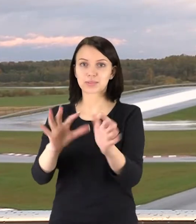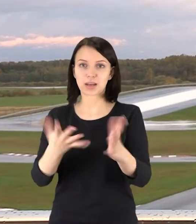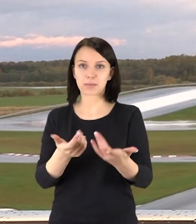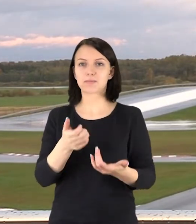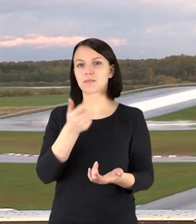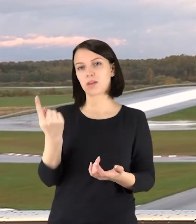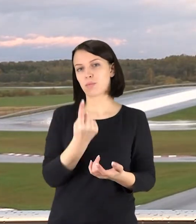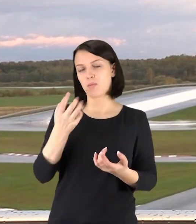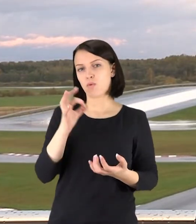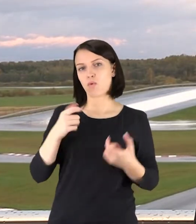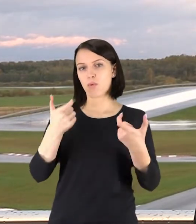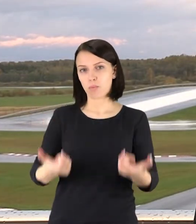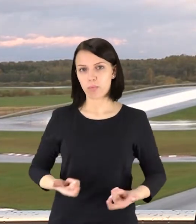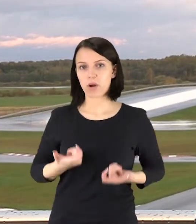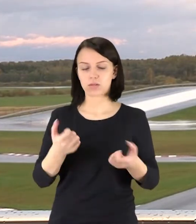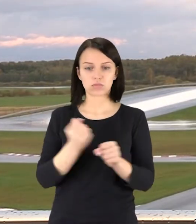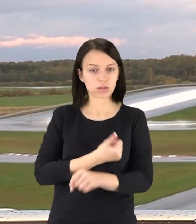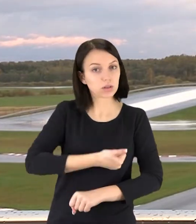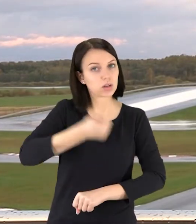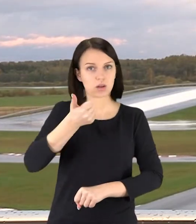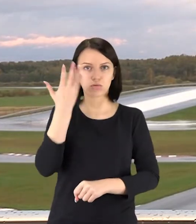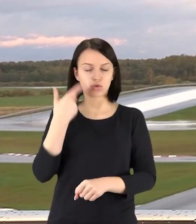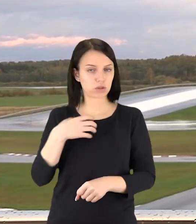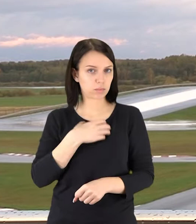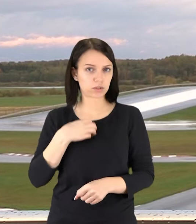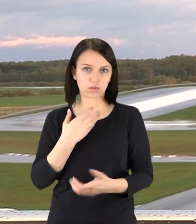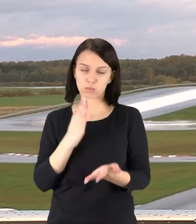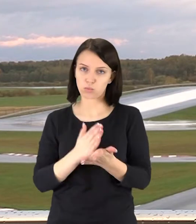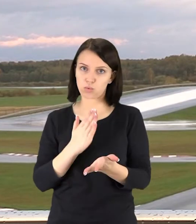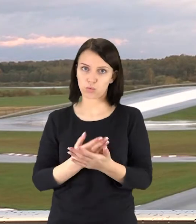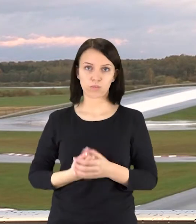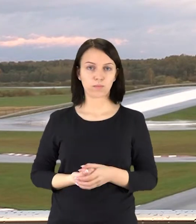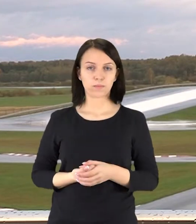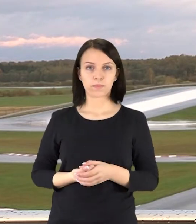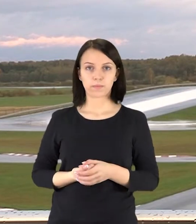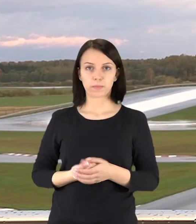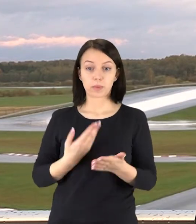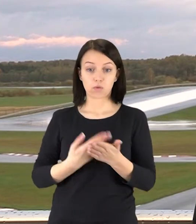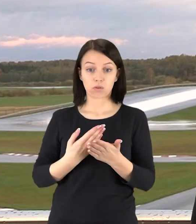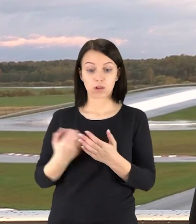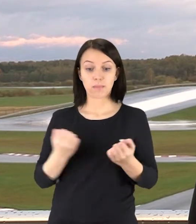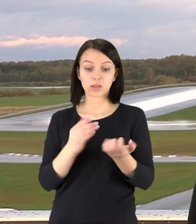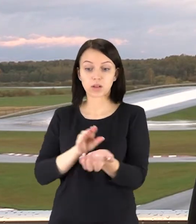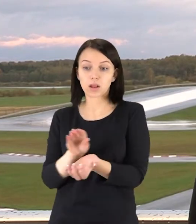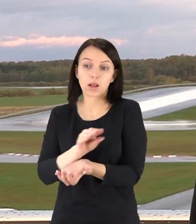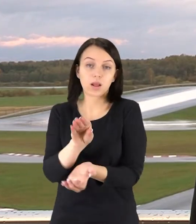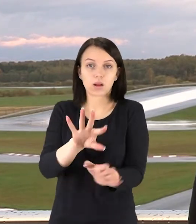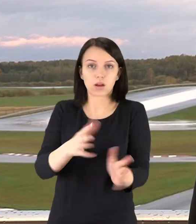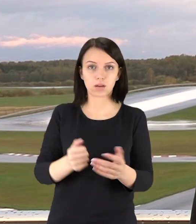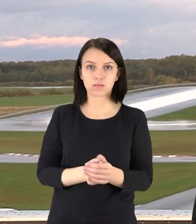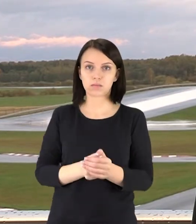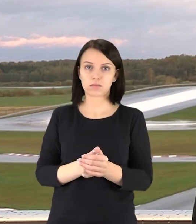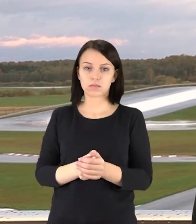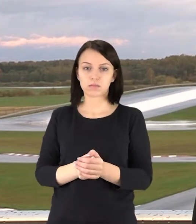pirma, kas lėčia padangas, tai turėtų būti kuo geresnės, ypač žemą. Nes tikrai lemia mašinos slidimas,